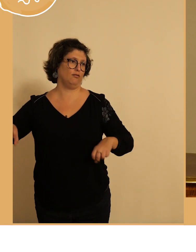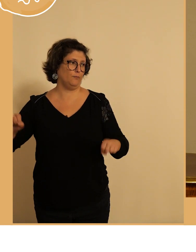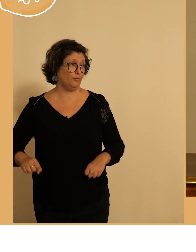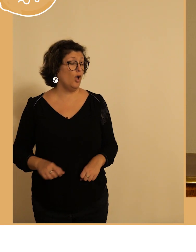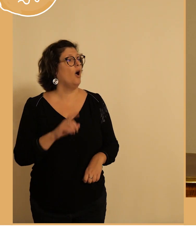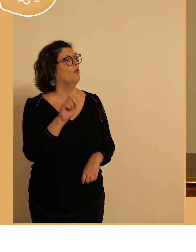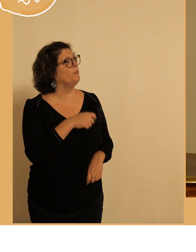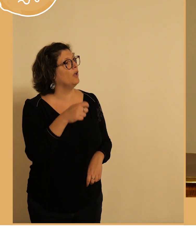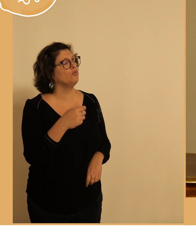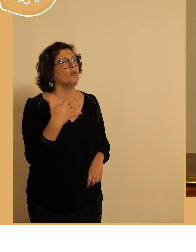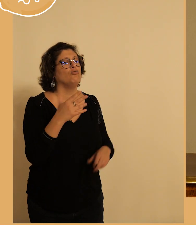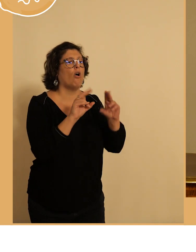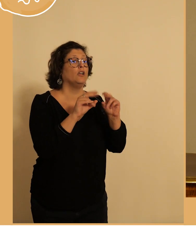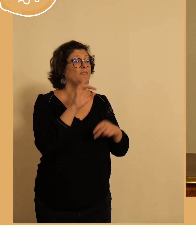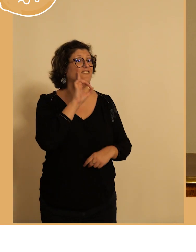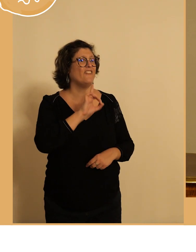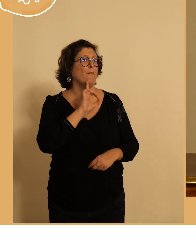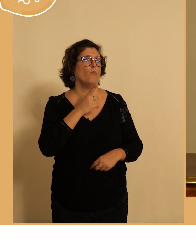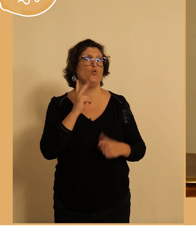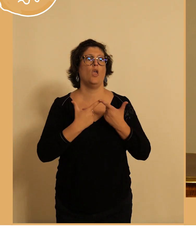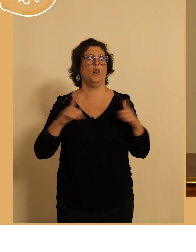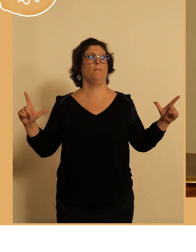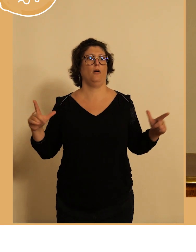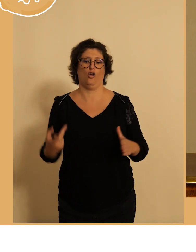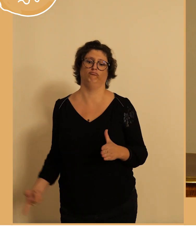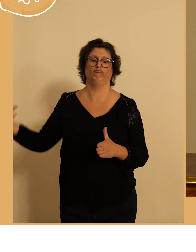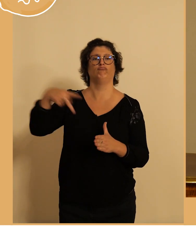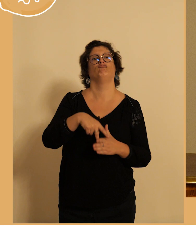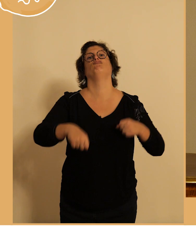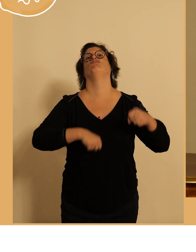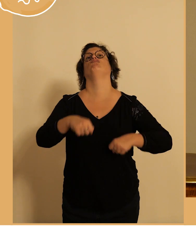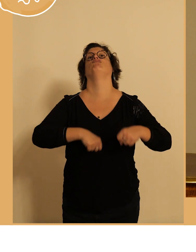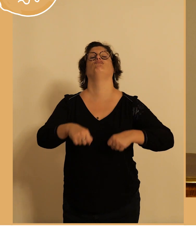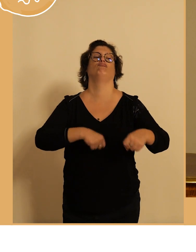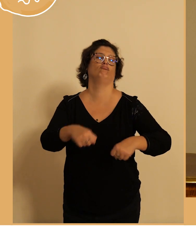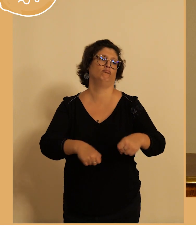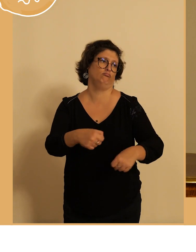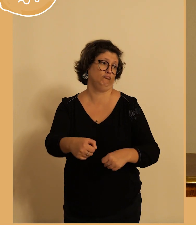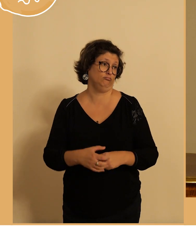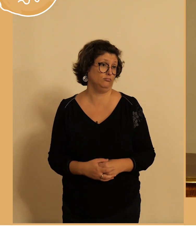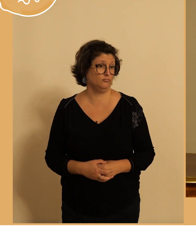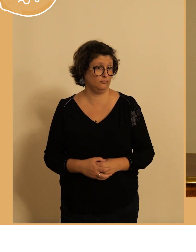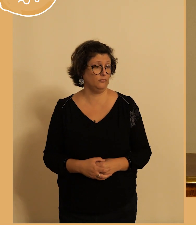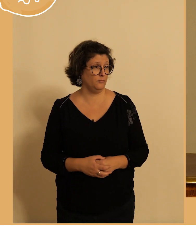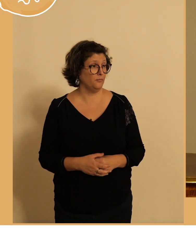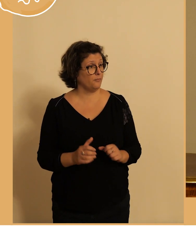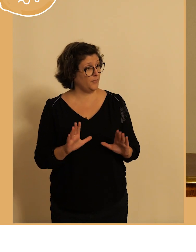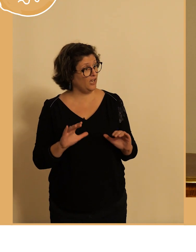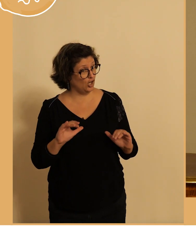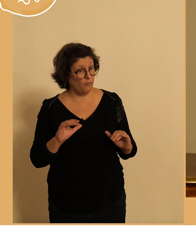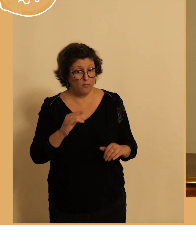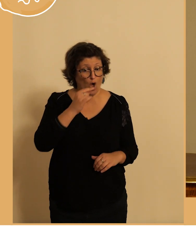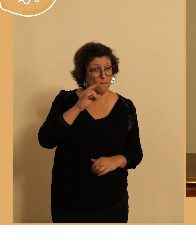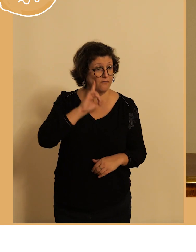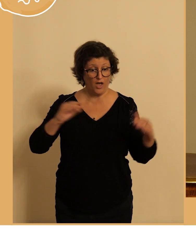féminine mais le vélo féminin aujourd'hui il est aussi pratiqué que le vélo